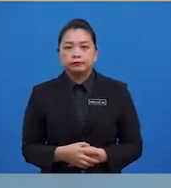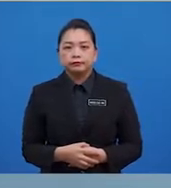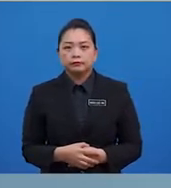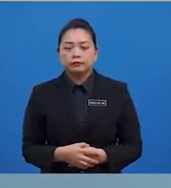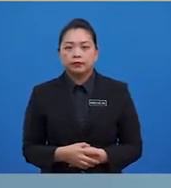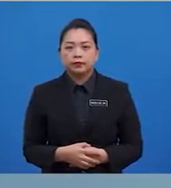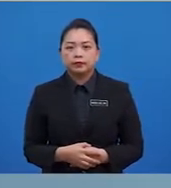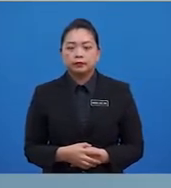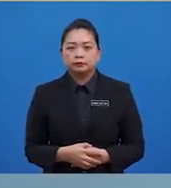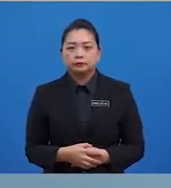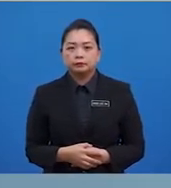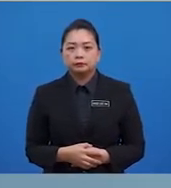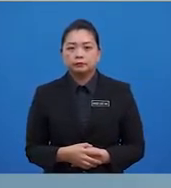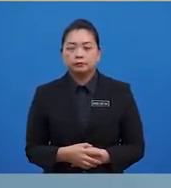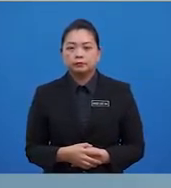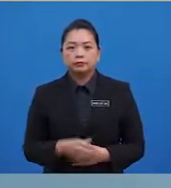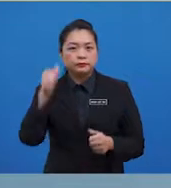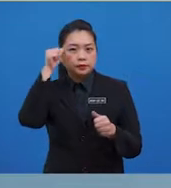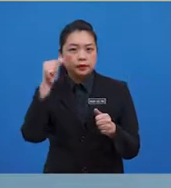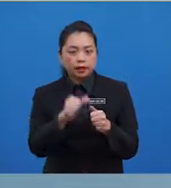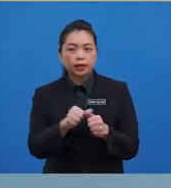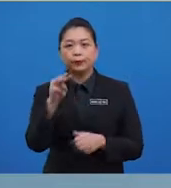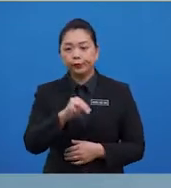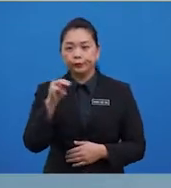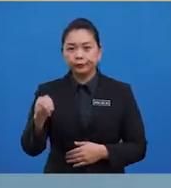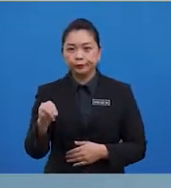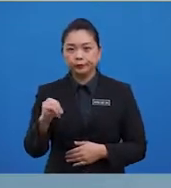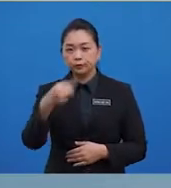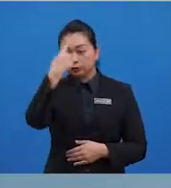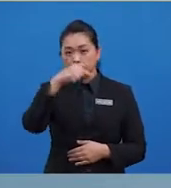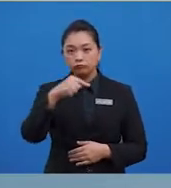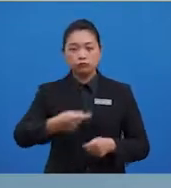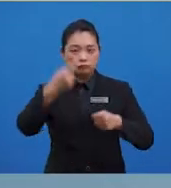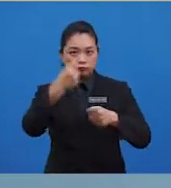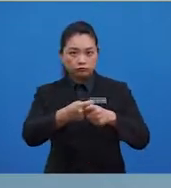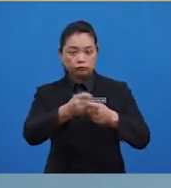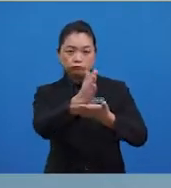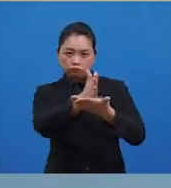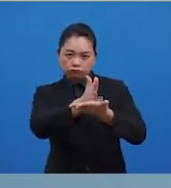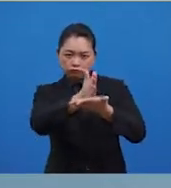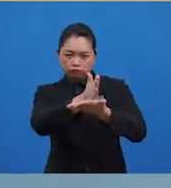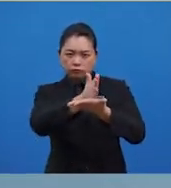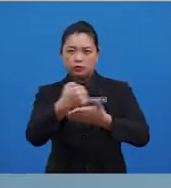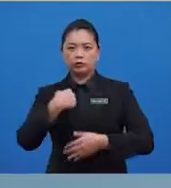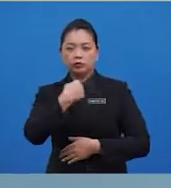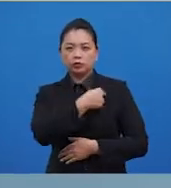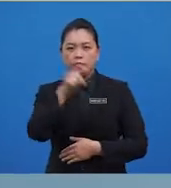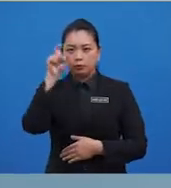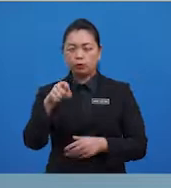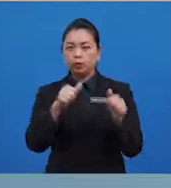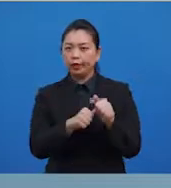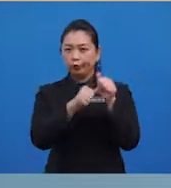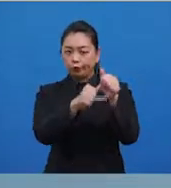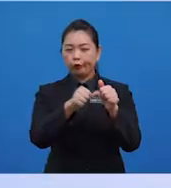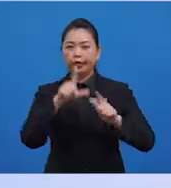Secara amnya, ingat, murid-murid, untuk menentukan median, kita perlu ikut